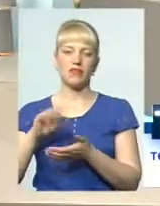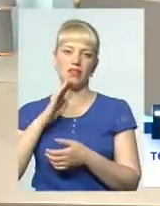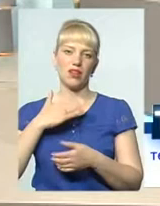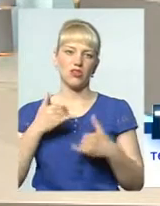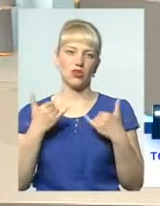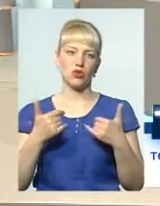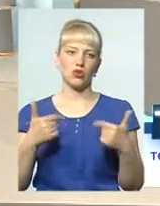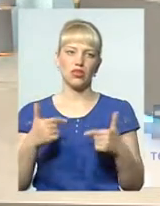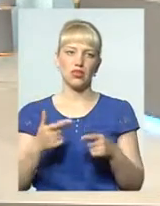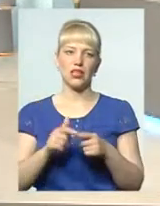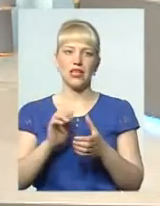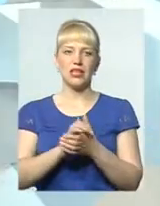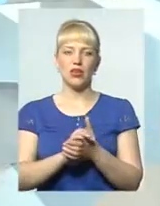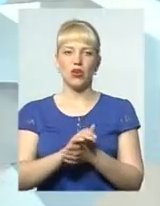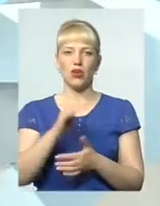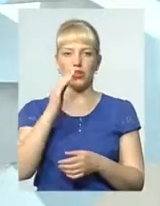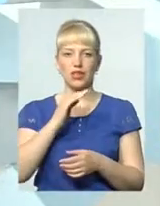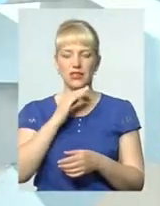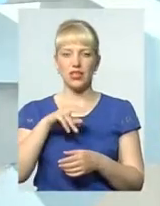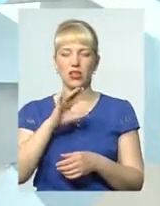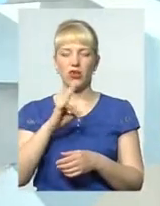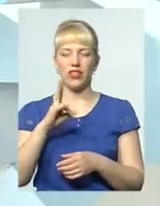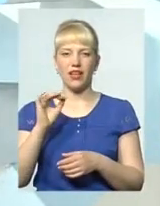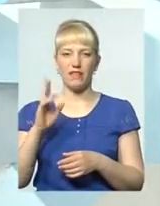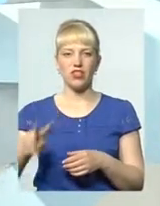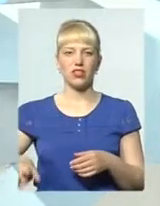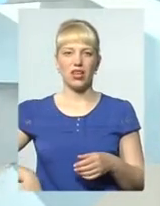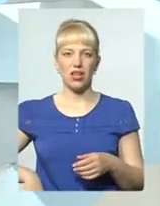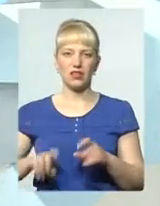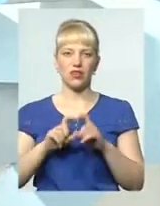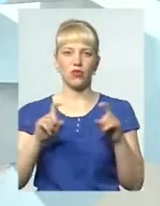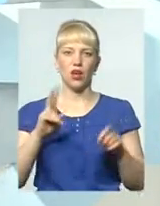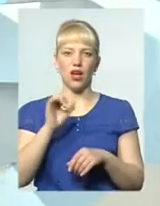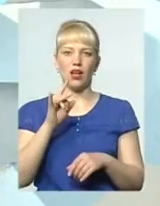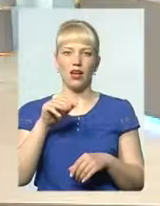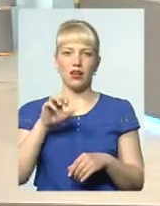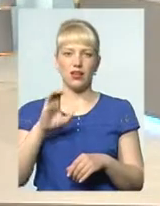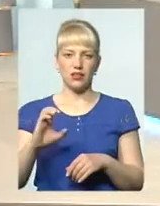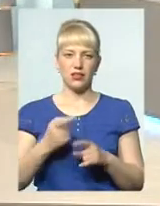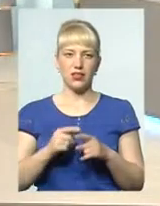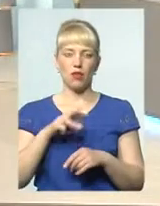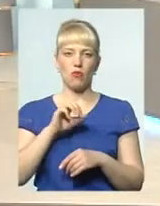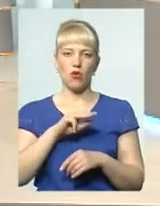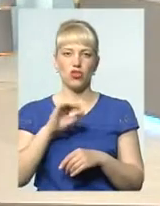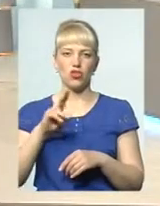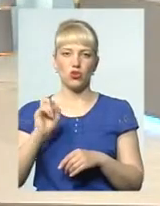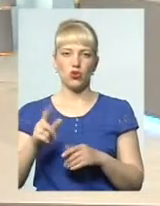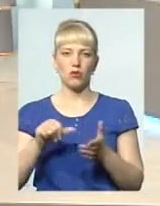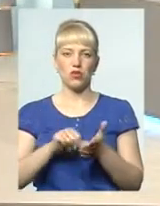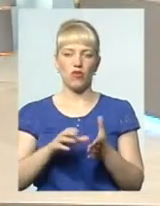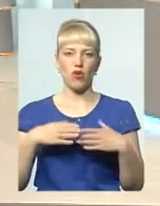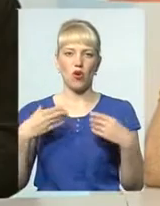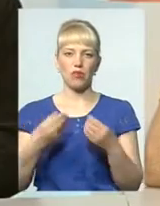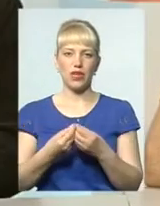Знайомтеся, отець Іван Данкевич, директор обласного благодійного фонду «Карітес» Хмельницький та Максим Мужичук, представник об'єднання